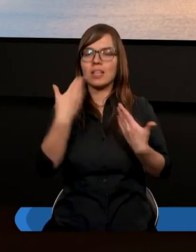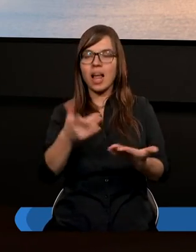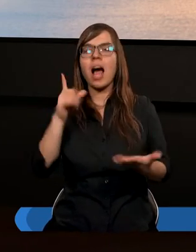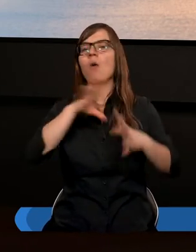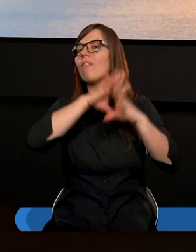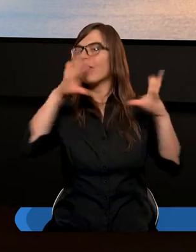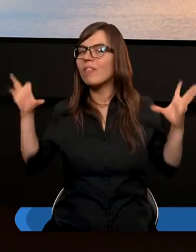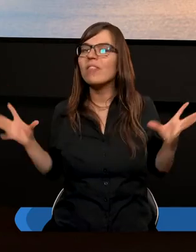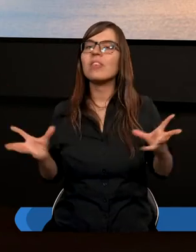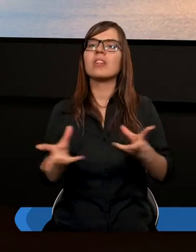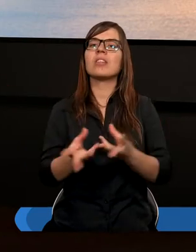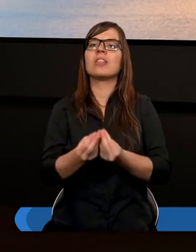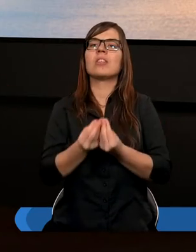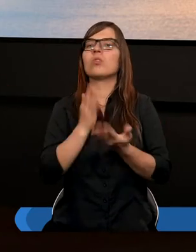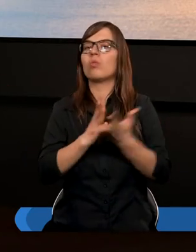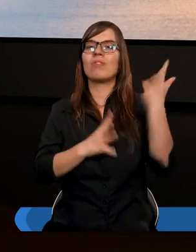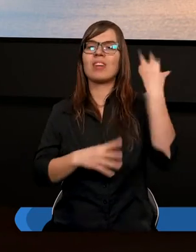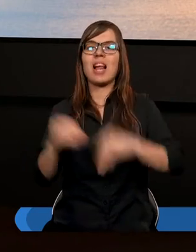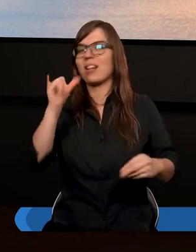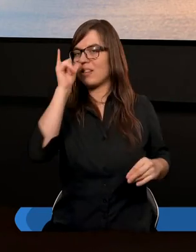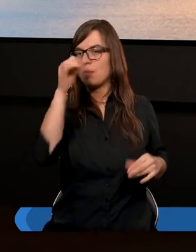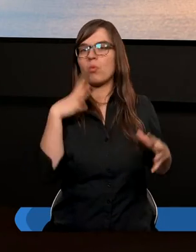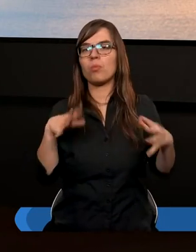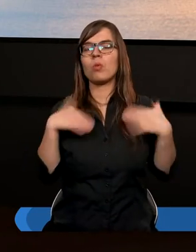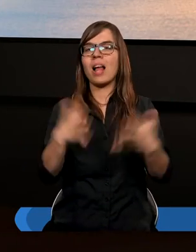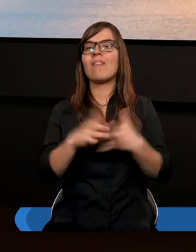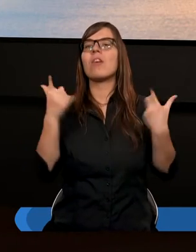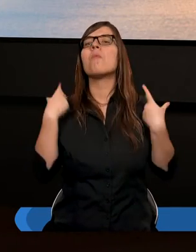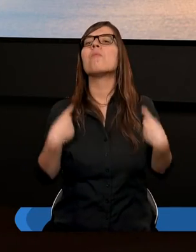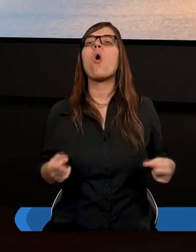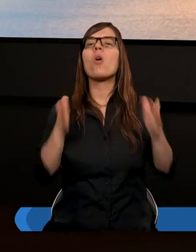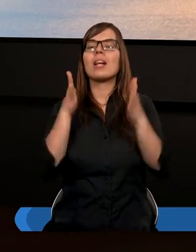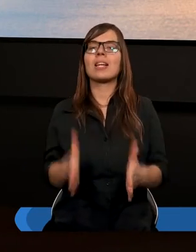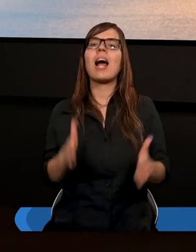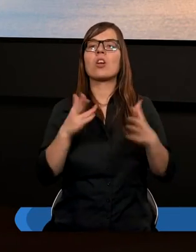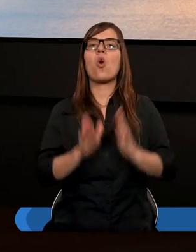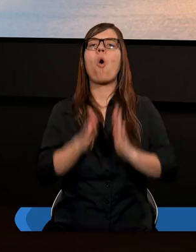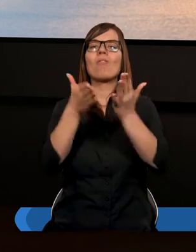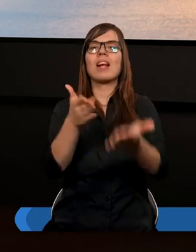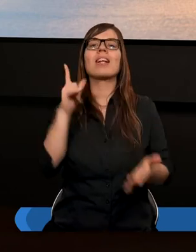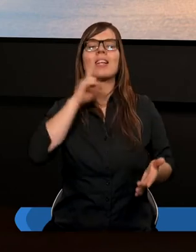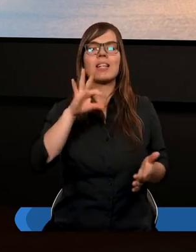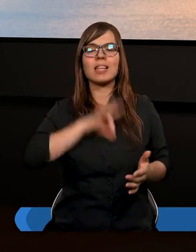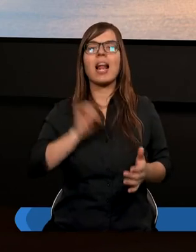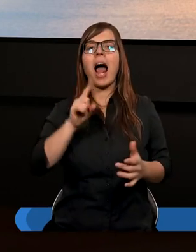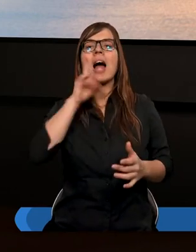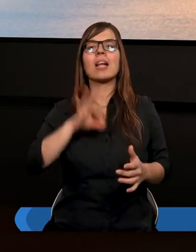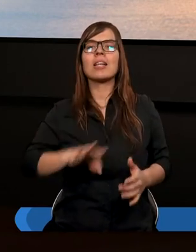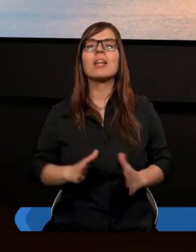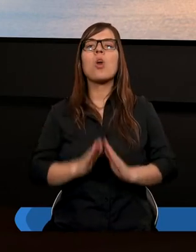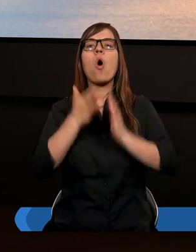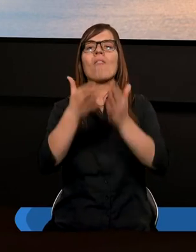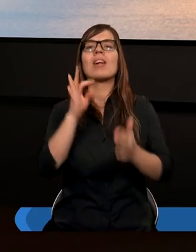dał wszystko więcej już nie można było dać w postaci ofiarowania Syna a Syn ofiarował